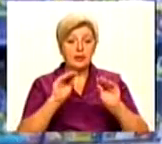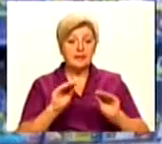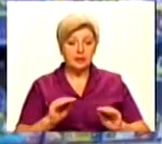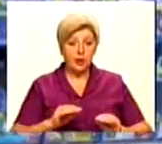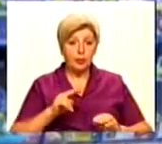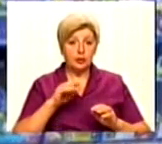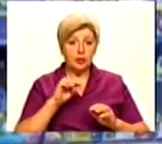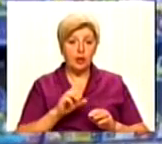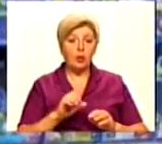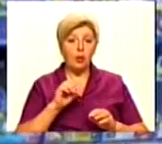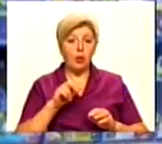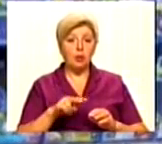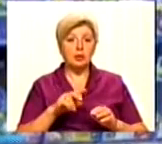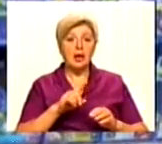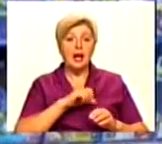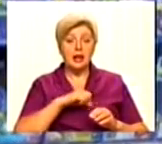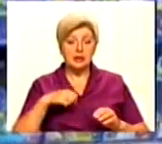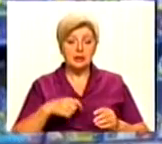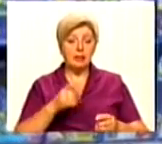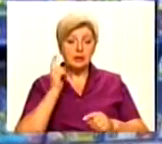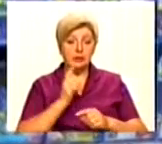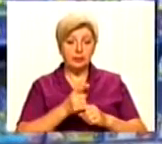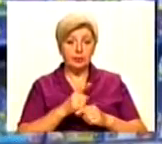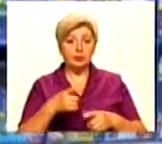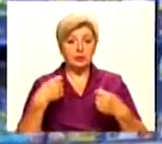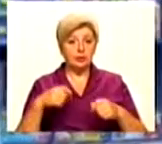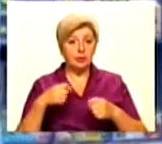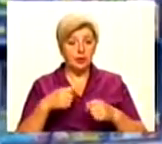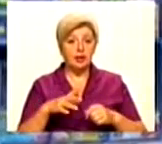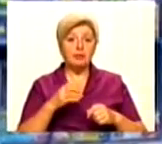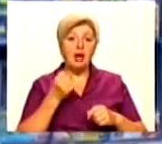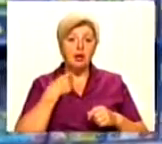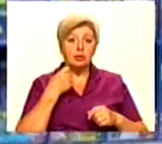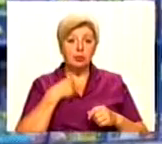156-ї частини 2-го, а саме заборона торгівлі алкоголем в нічний час.